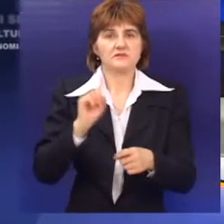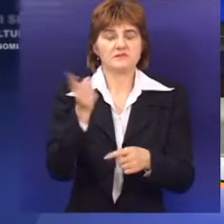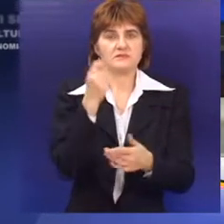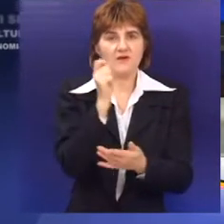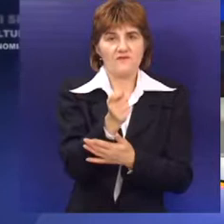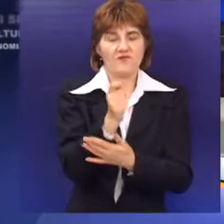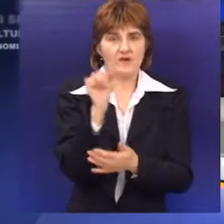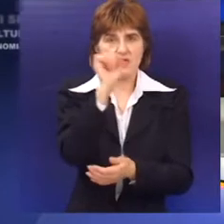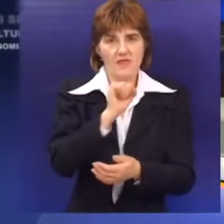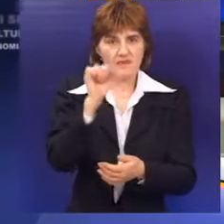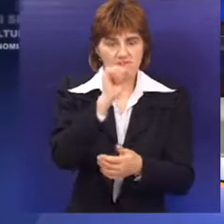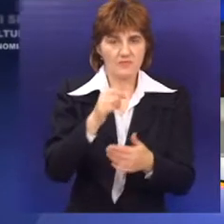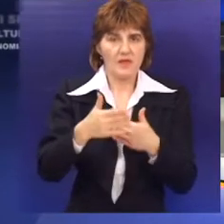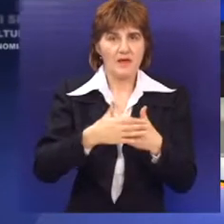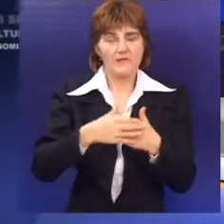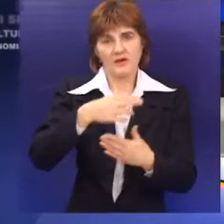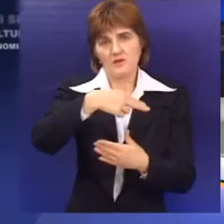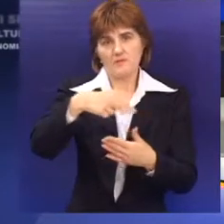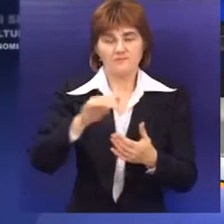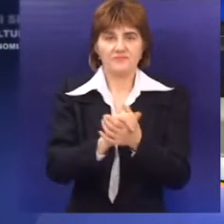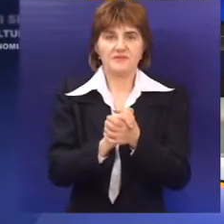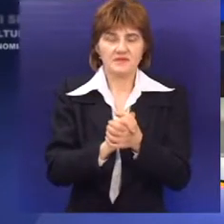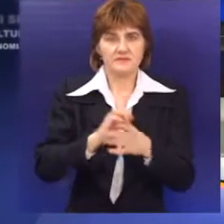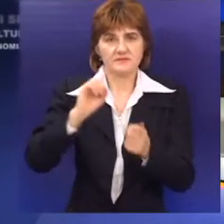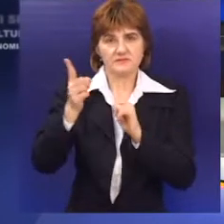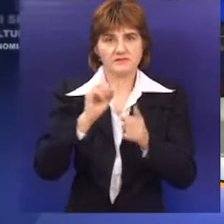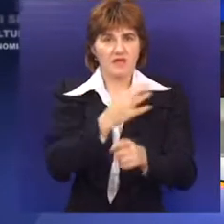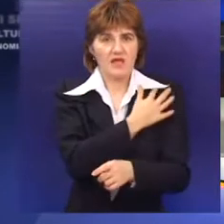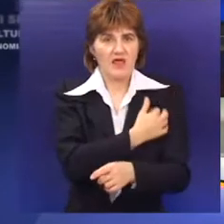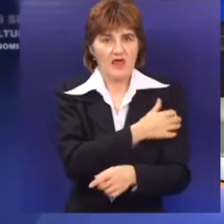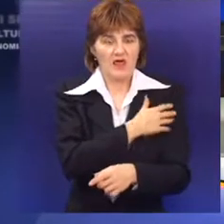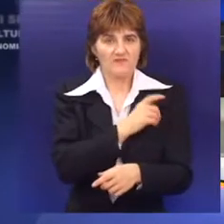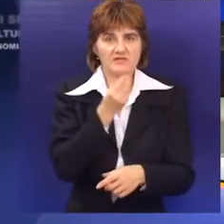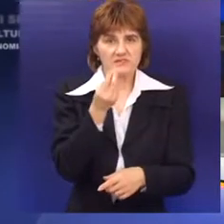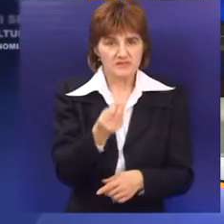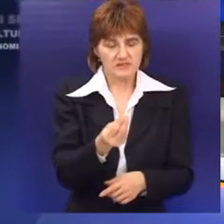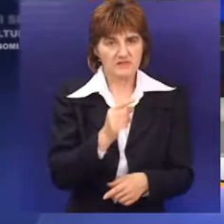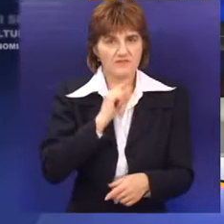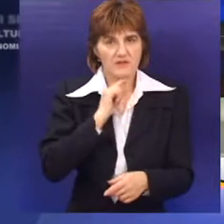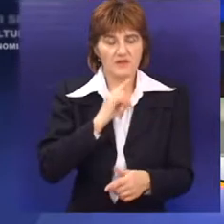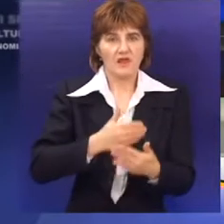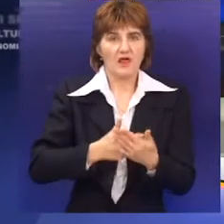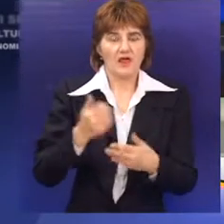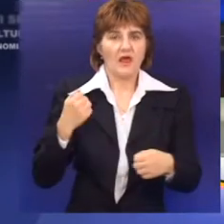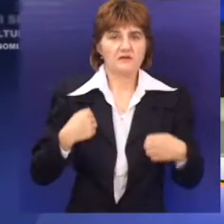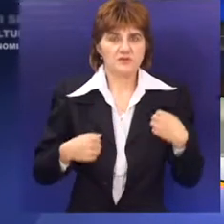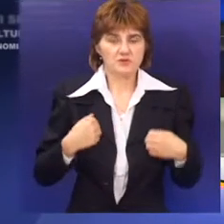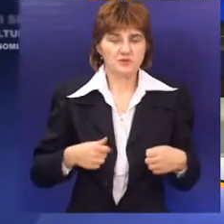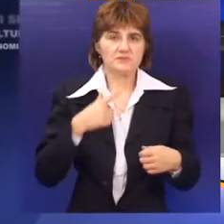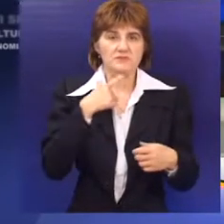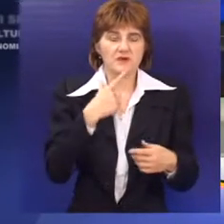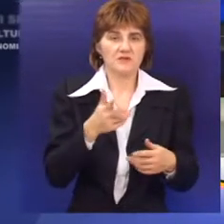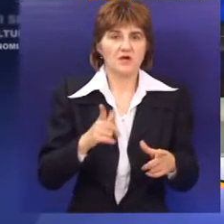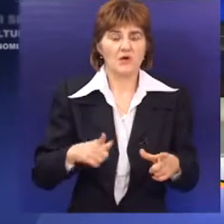i finansira ga Evropska unija prekog programa Prekogranične saradnje Hrvatska Srbija, a podržanom i od strane Grada Subotica i